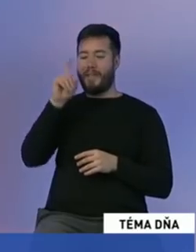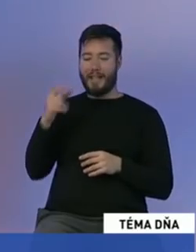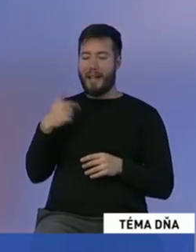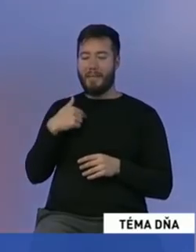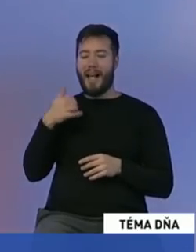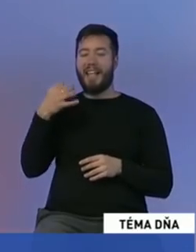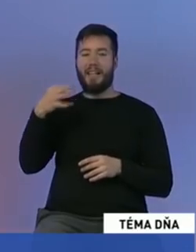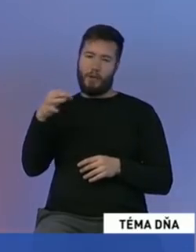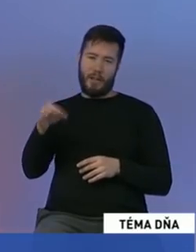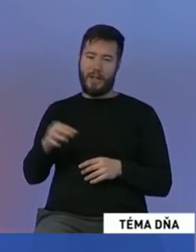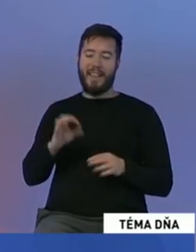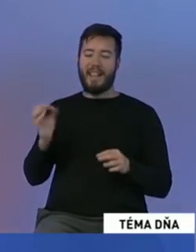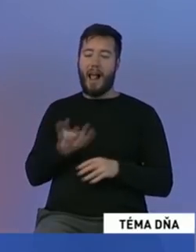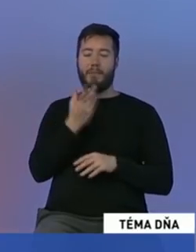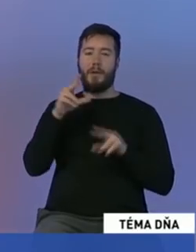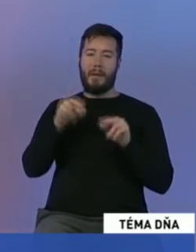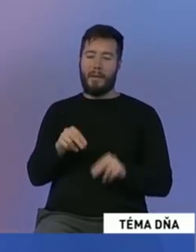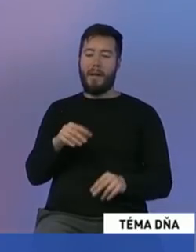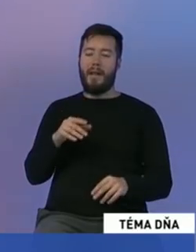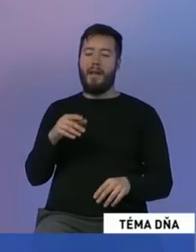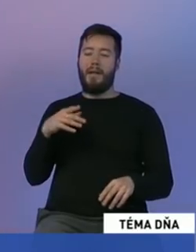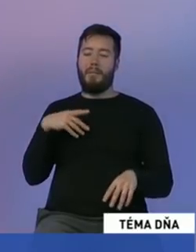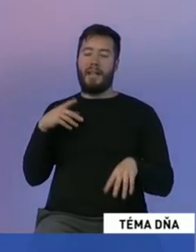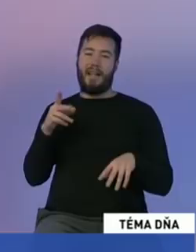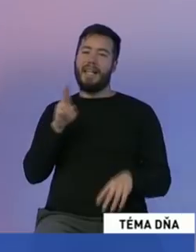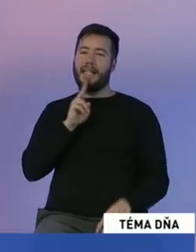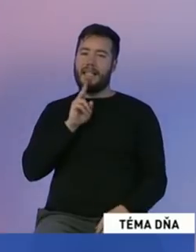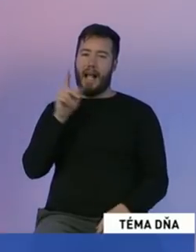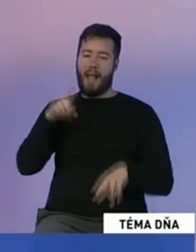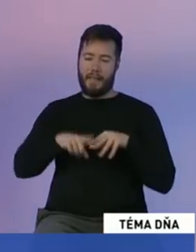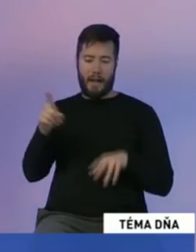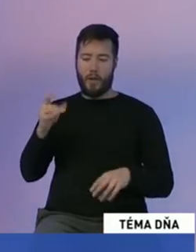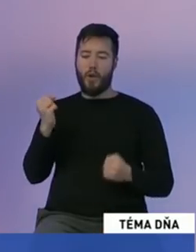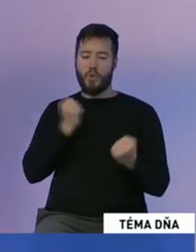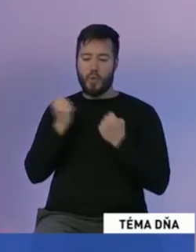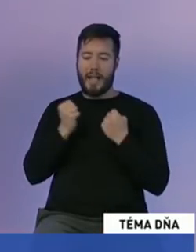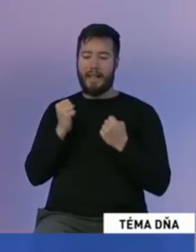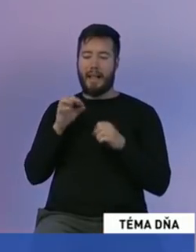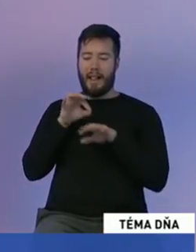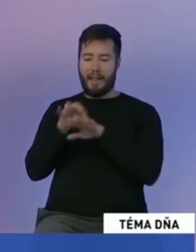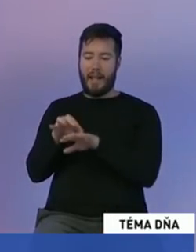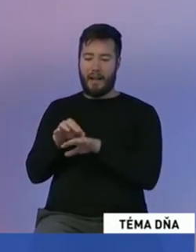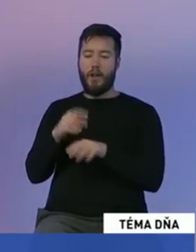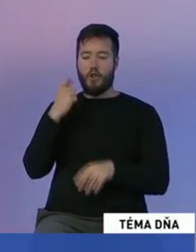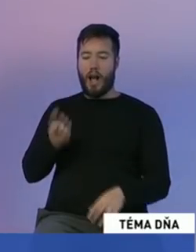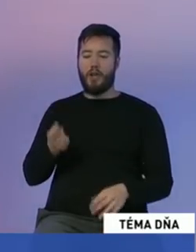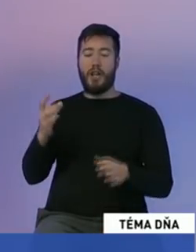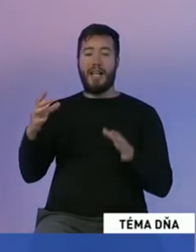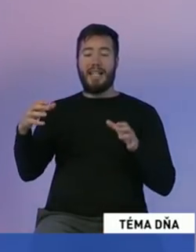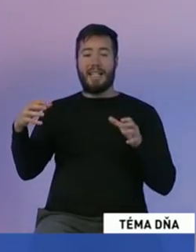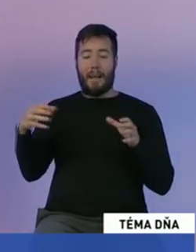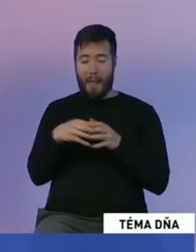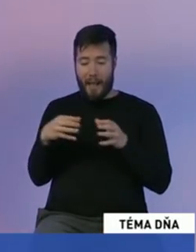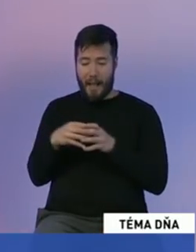jednoznačné. Najlepším premiérom tento krajiny by bolo Andrej Kiska. Naozaj je skúsený líder, ktorý vie spájať, ktorý má predene